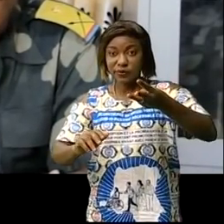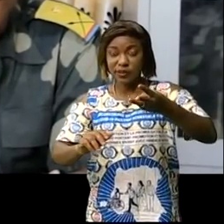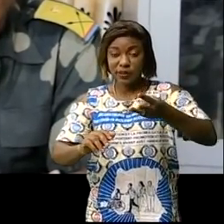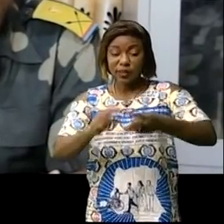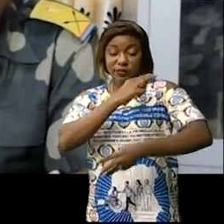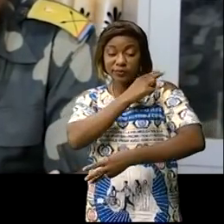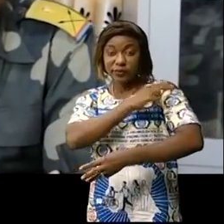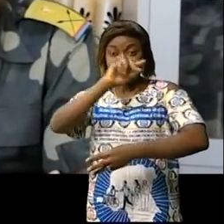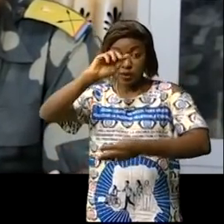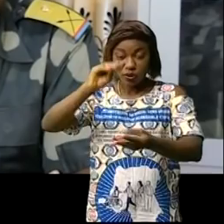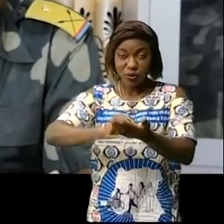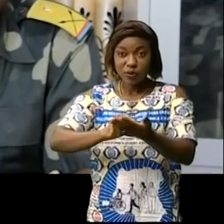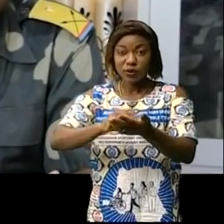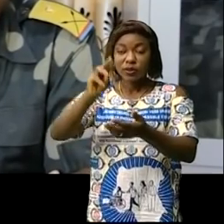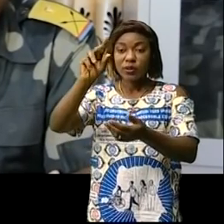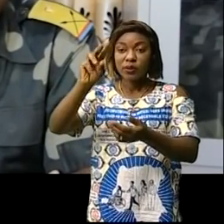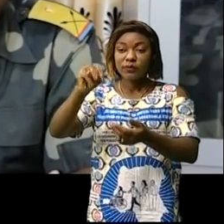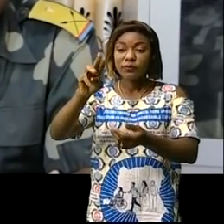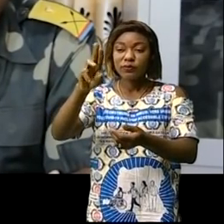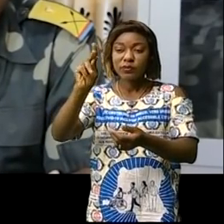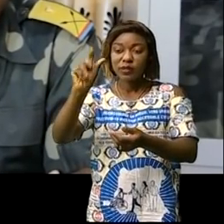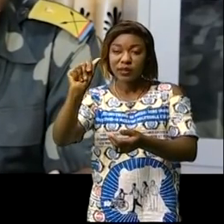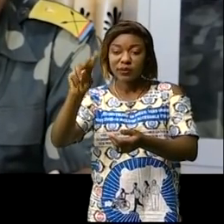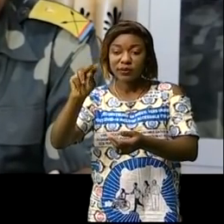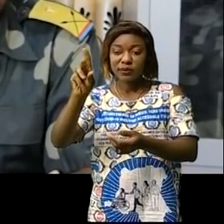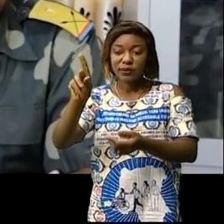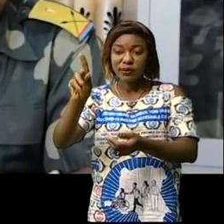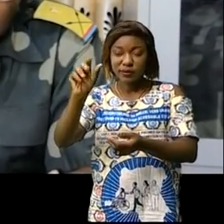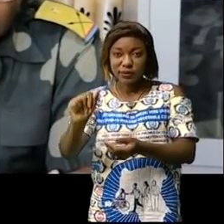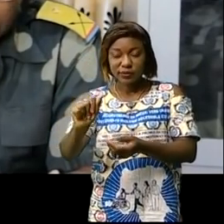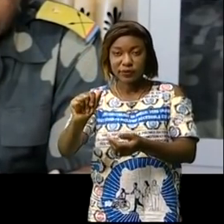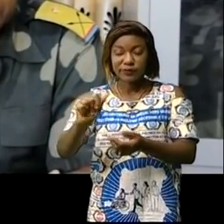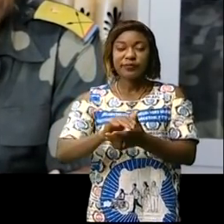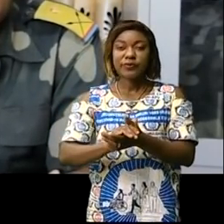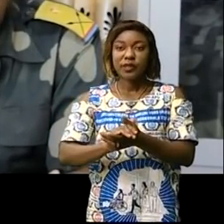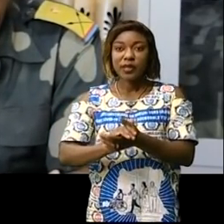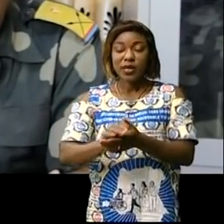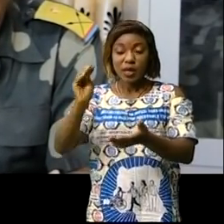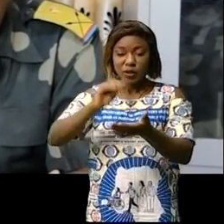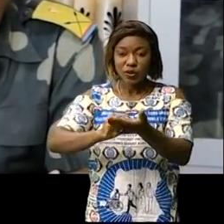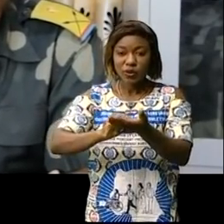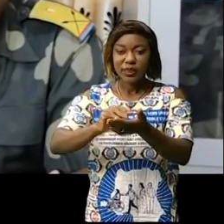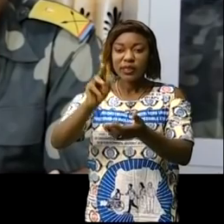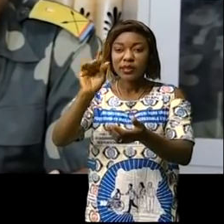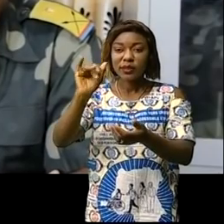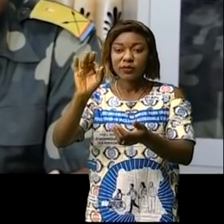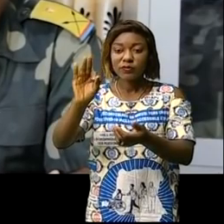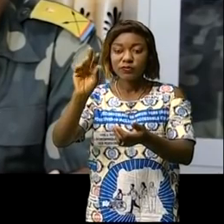lieutenant-colonel Moukanda Salibombo, directeur administratif à la 32e région militaire, lieutenant-colonel Kimfuta,